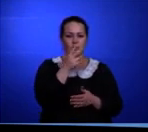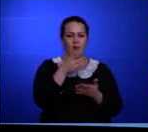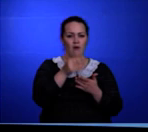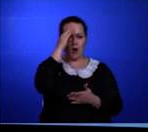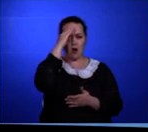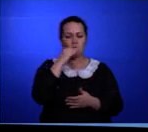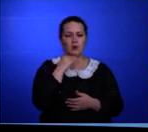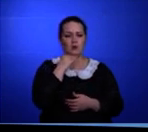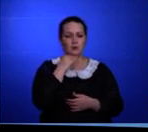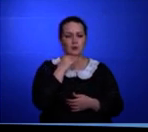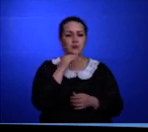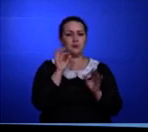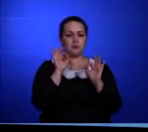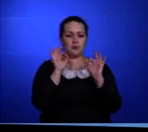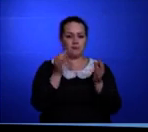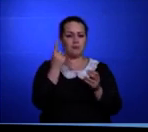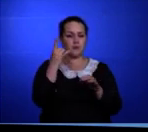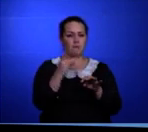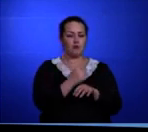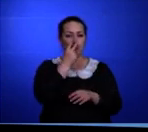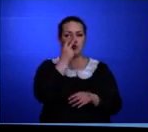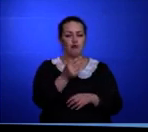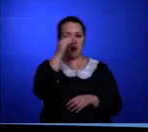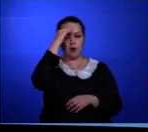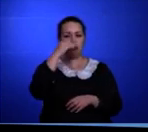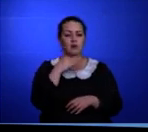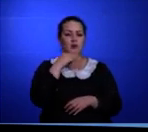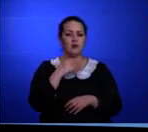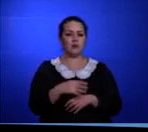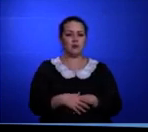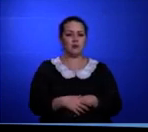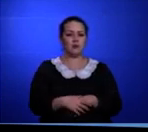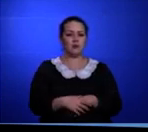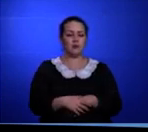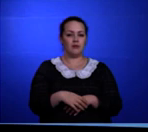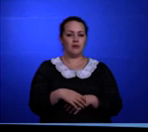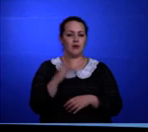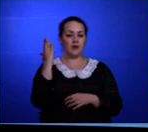Правильно. Первый раз он увидел отца в кино.